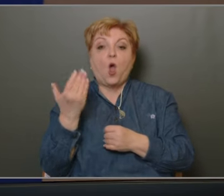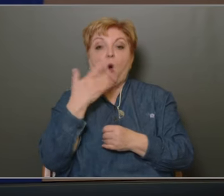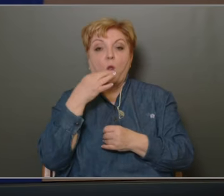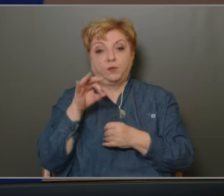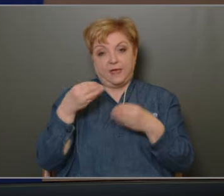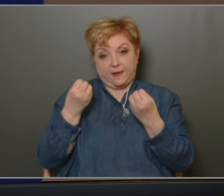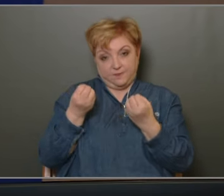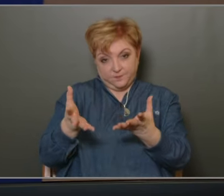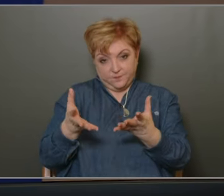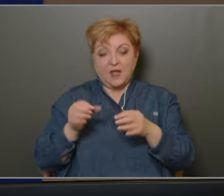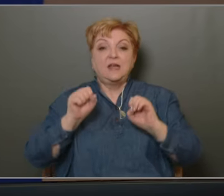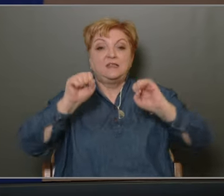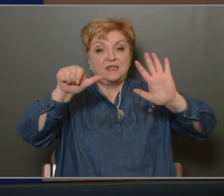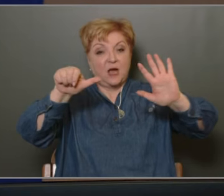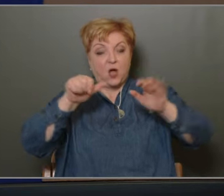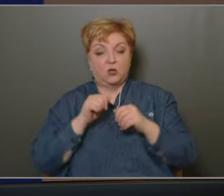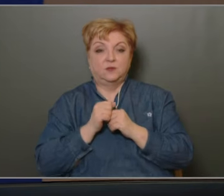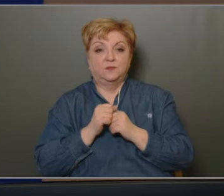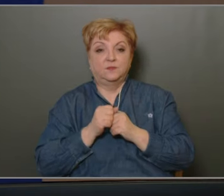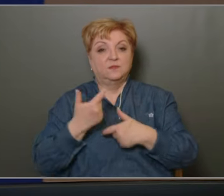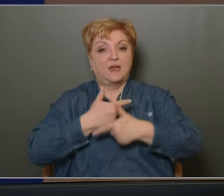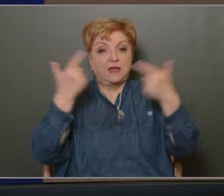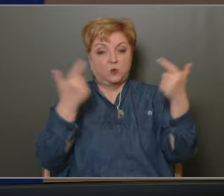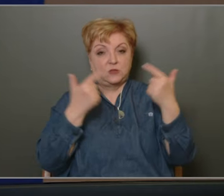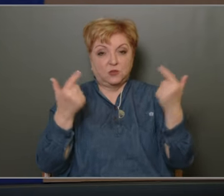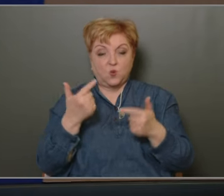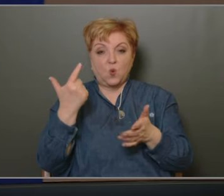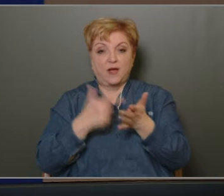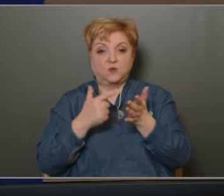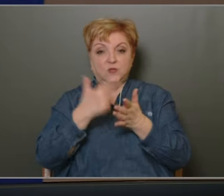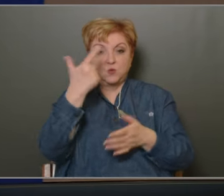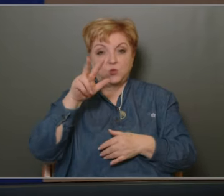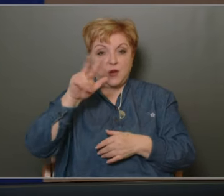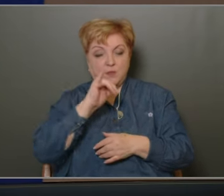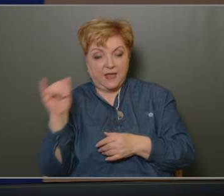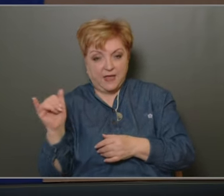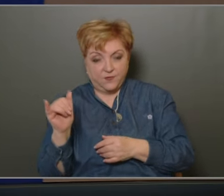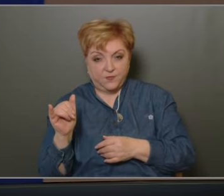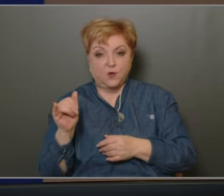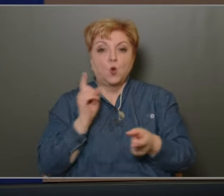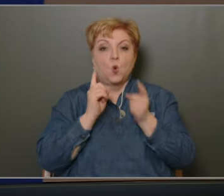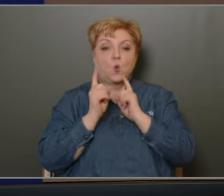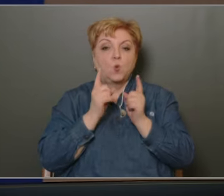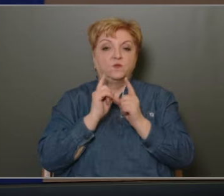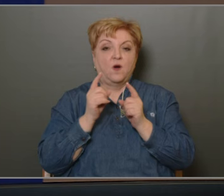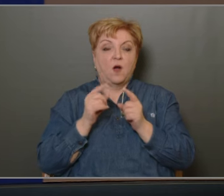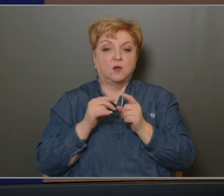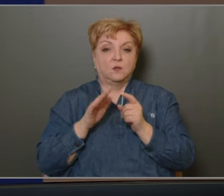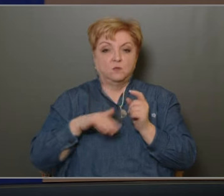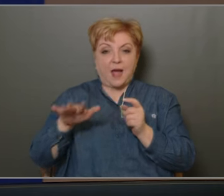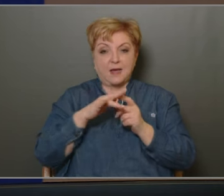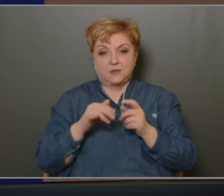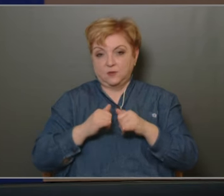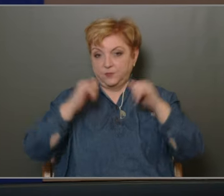előterjesztésében 16-ként tárgyaljuk tájékoztatót a 2023-dik évi iskodaludvar pályázatok fejlesztésének